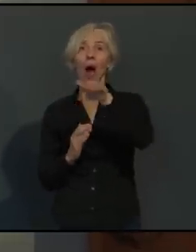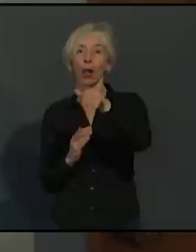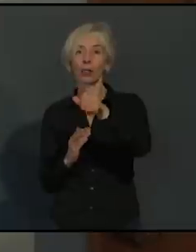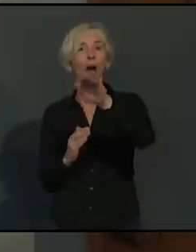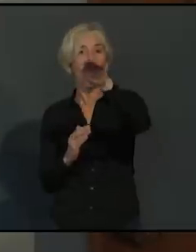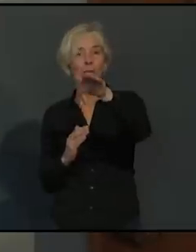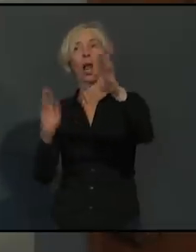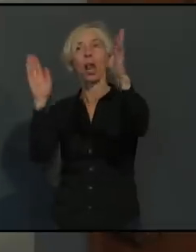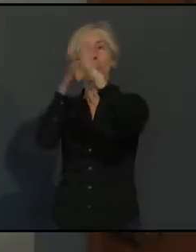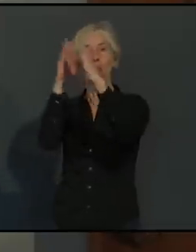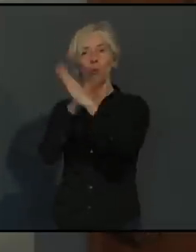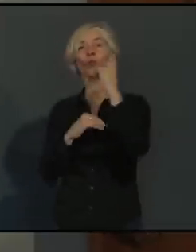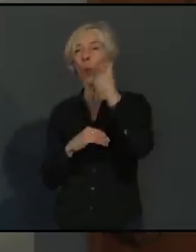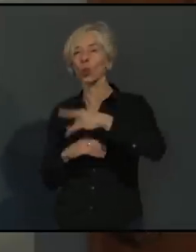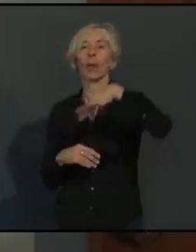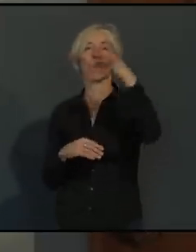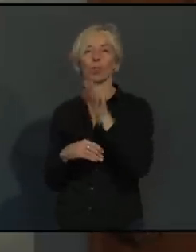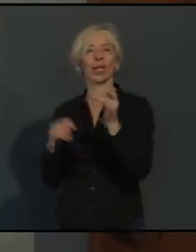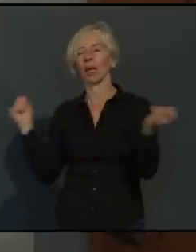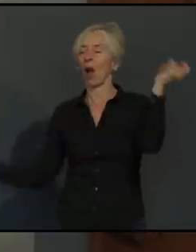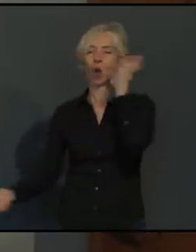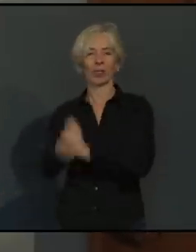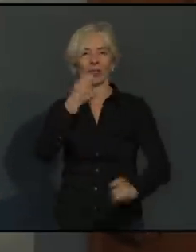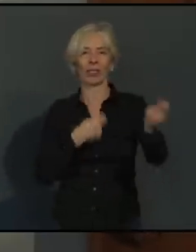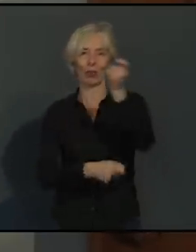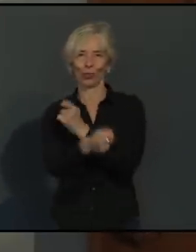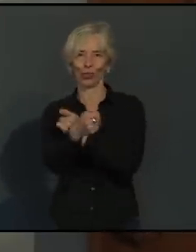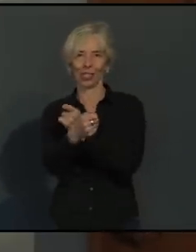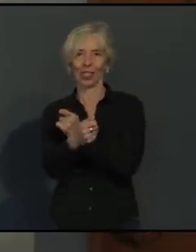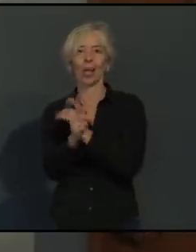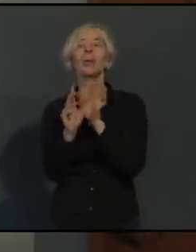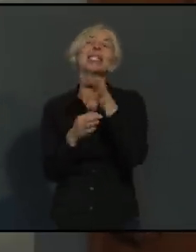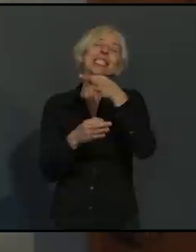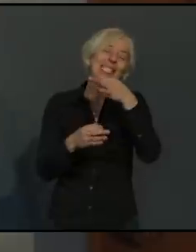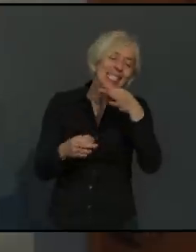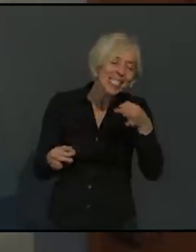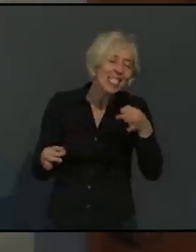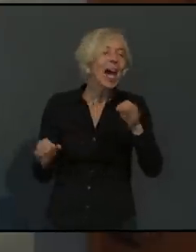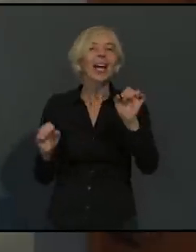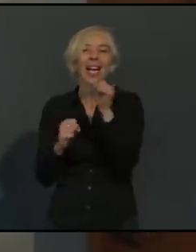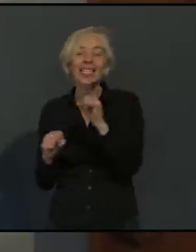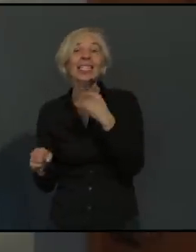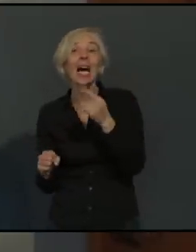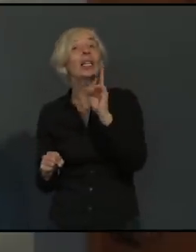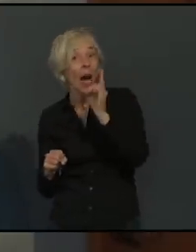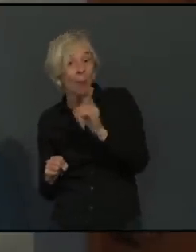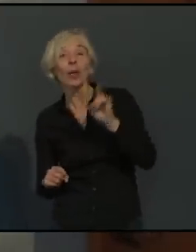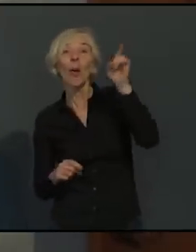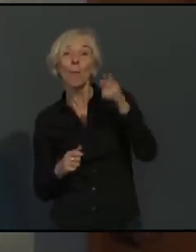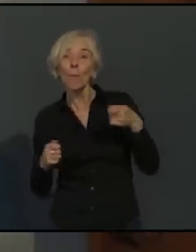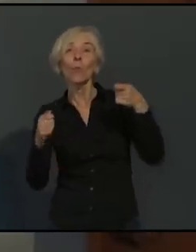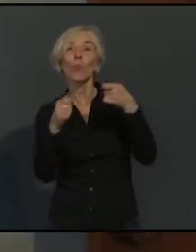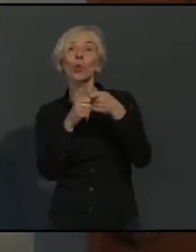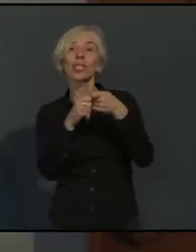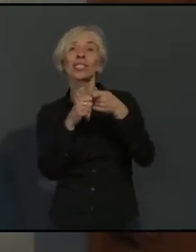stattfinden soll. Genaues weiß man natürlich nicht. Deshalb gibt es ja auch eine Studie vom Bundesverkehrsministerium, die